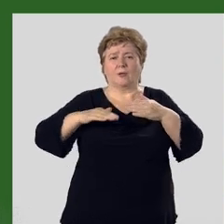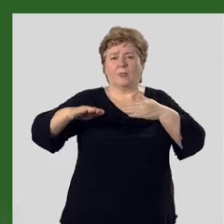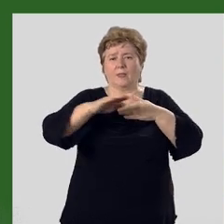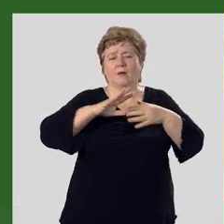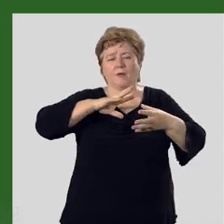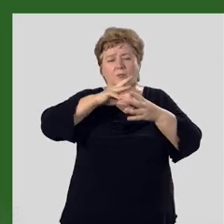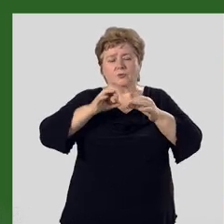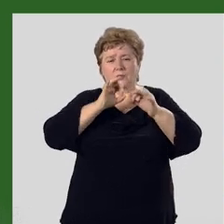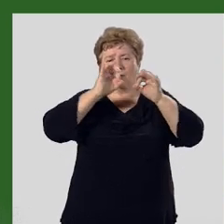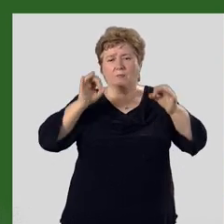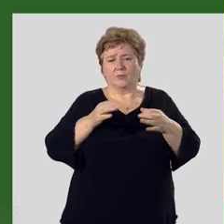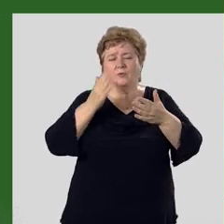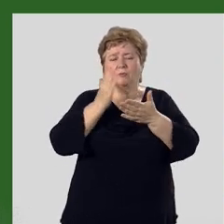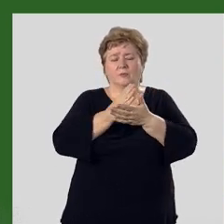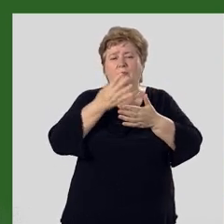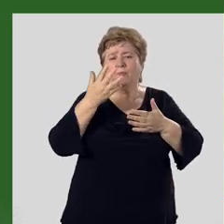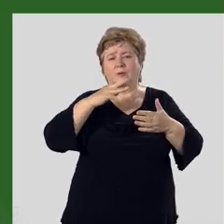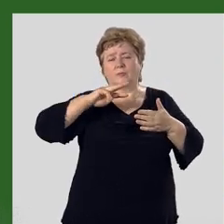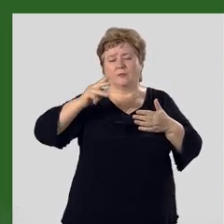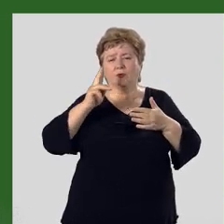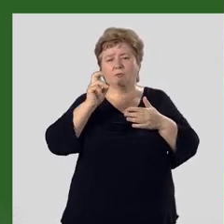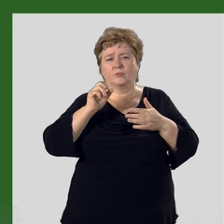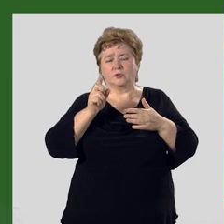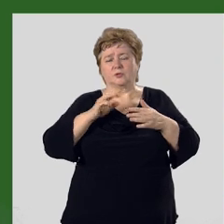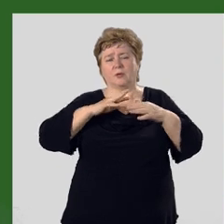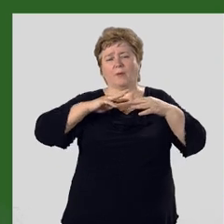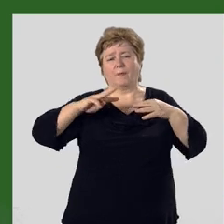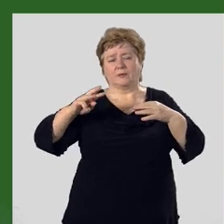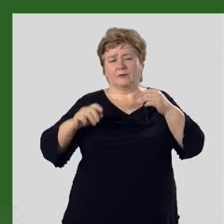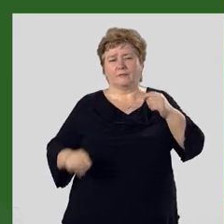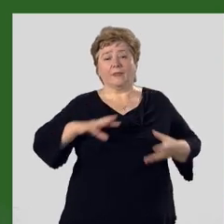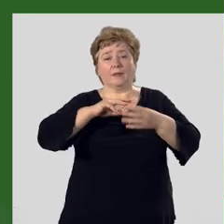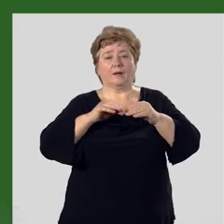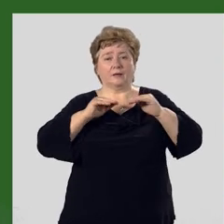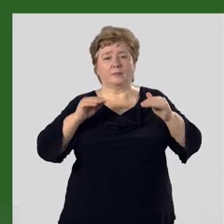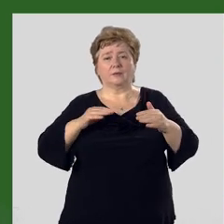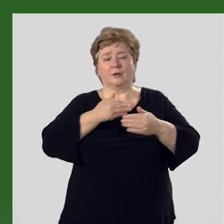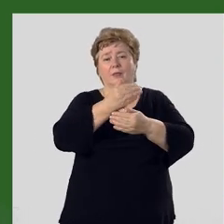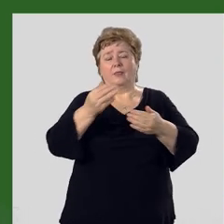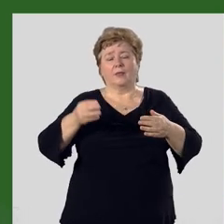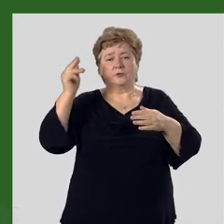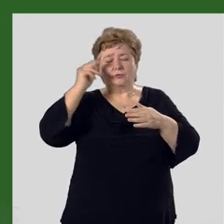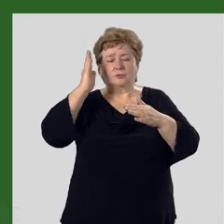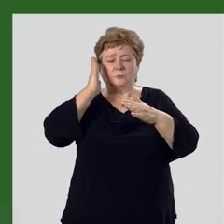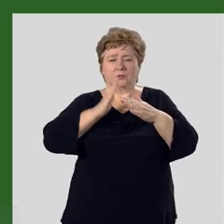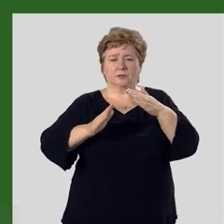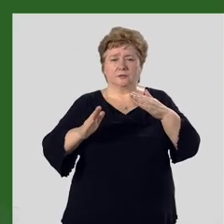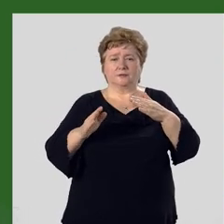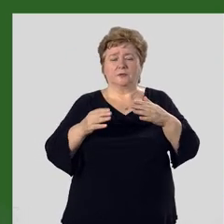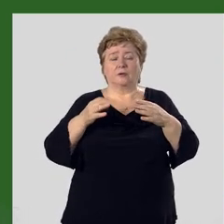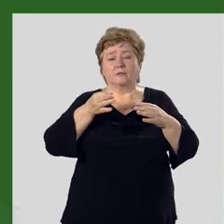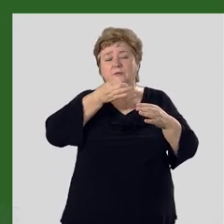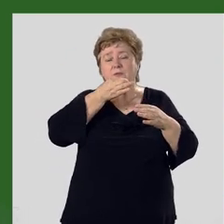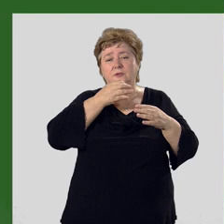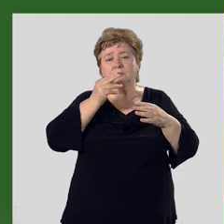Общий объем их превышает 5 миллионов кубических метров. Итак, ребята, наш урок подошел к концу. Но